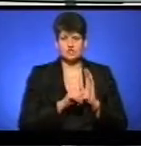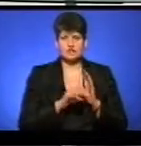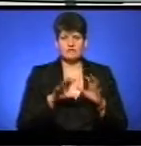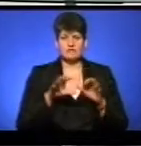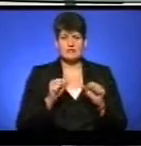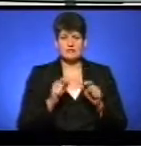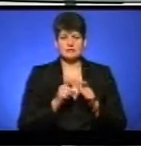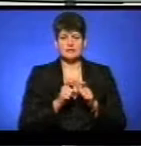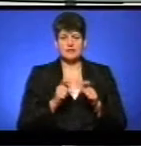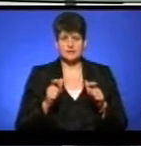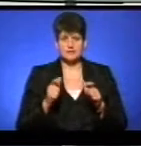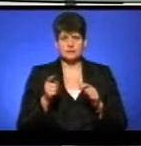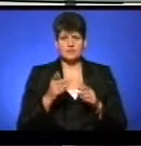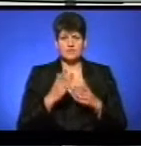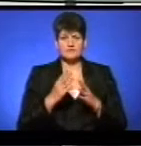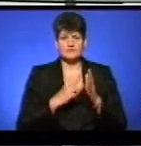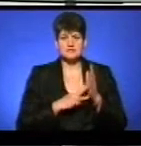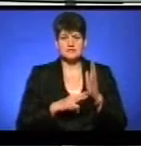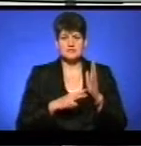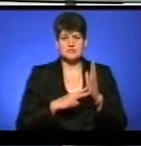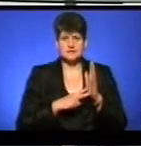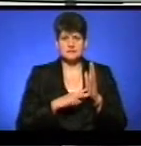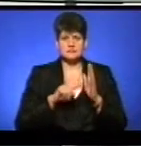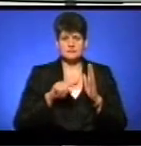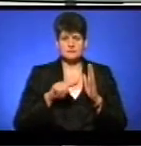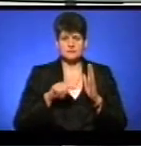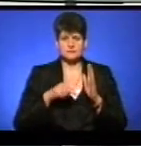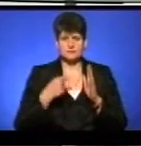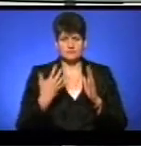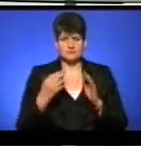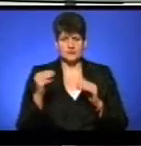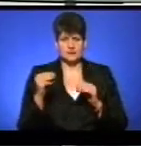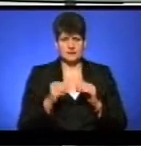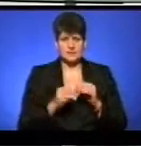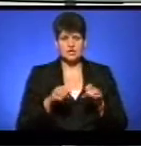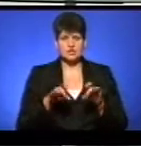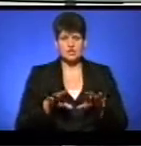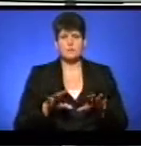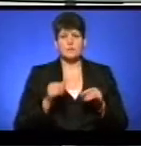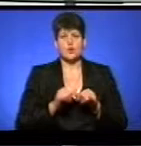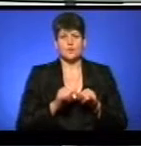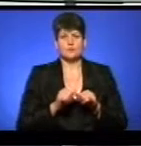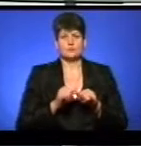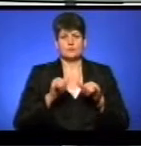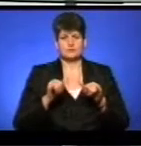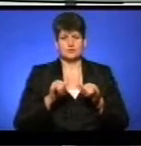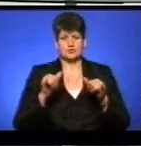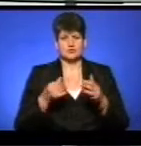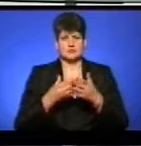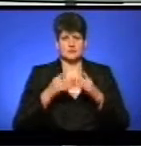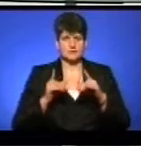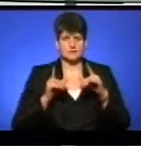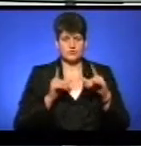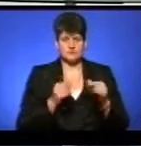Тернополянина на сьогодні є 87,5 тисяч. Рішення про подорожчання проїзду у громадському транспорті Тернополя